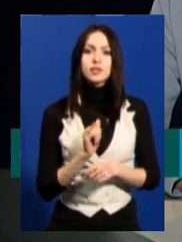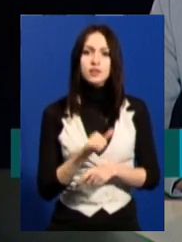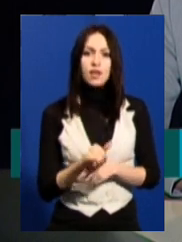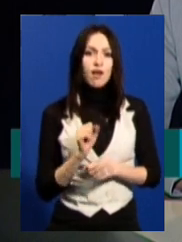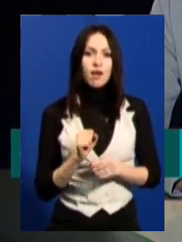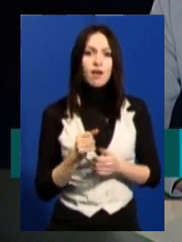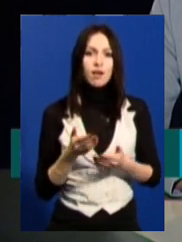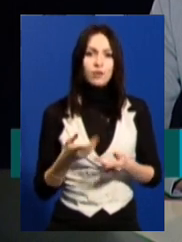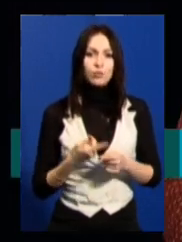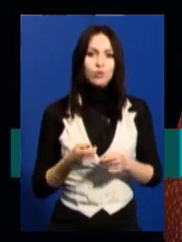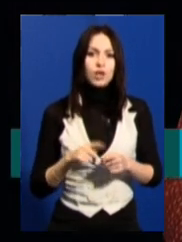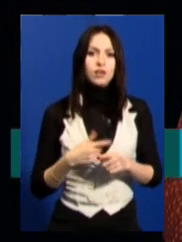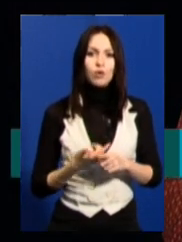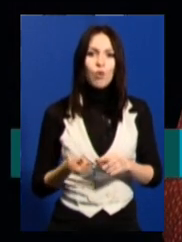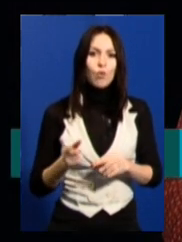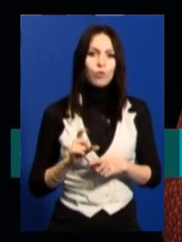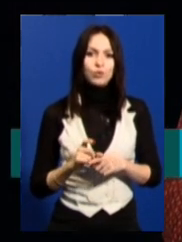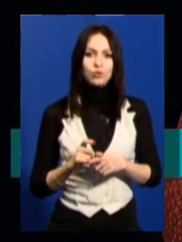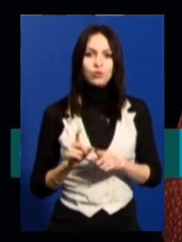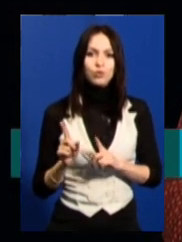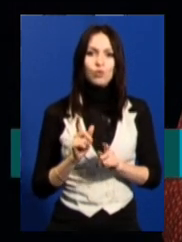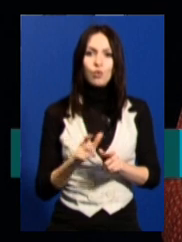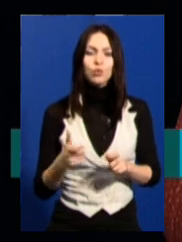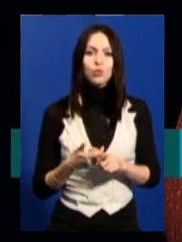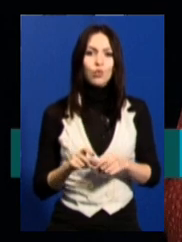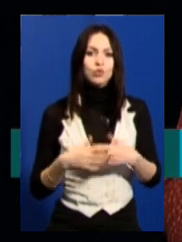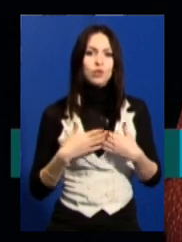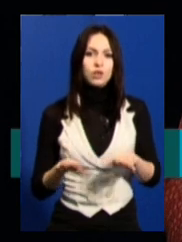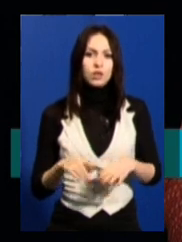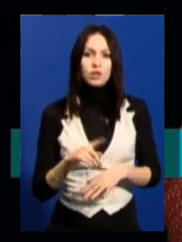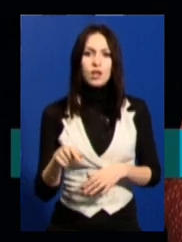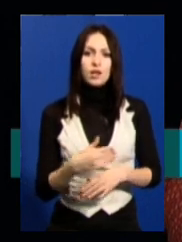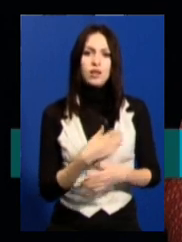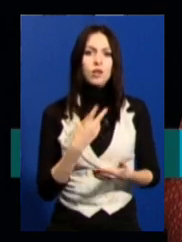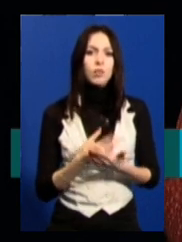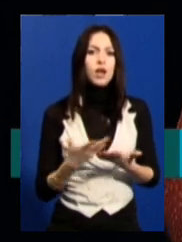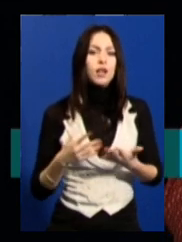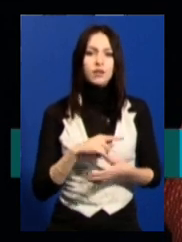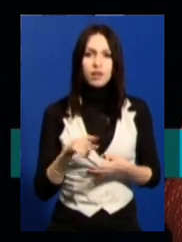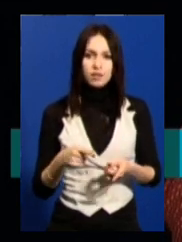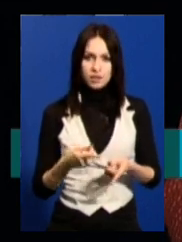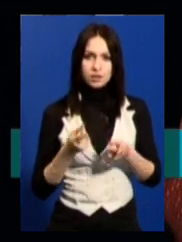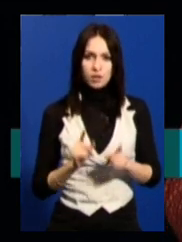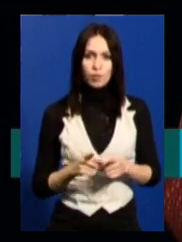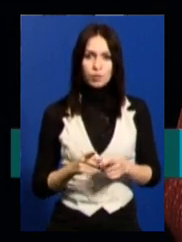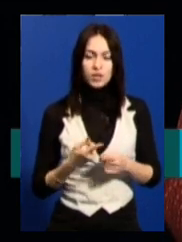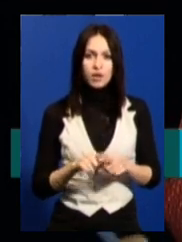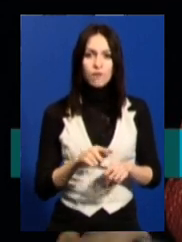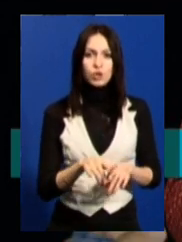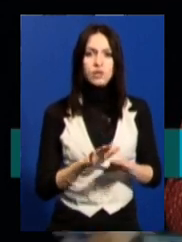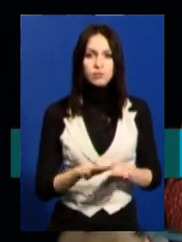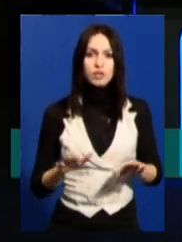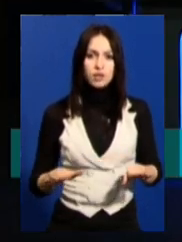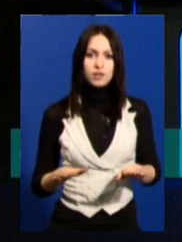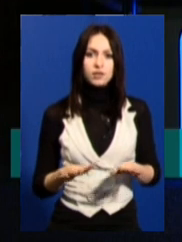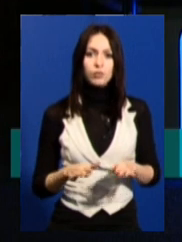що люди дуже відкриті, вони хочуть показати, які вони насправді цим дітям. Тобто